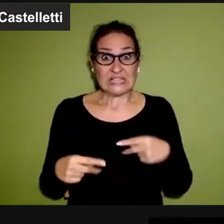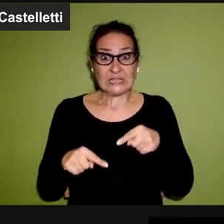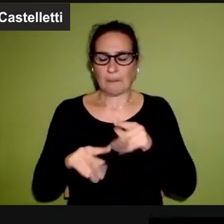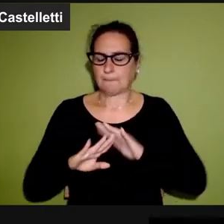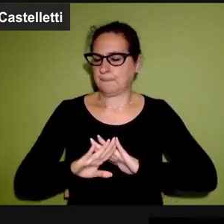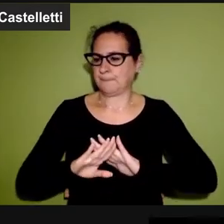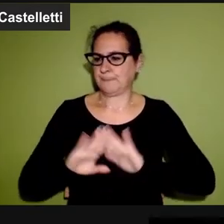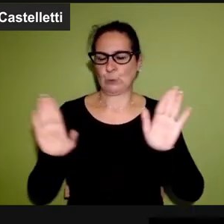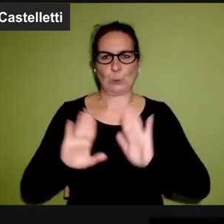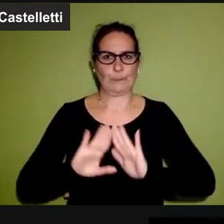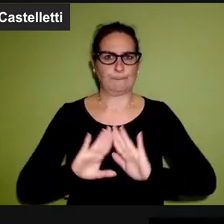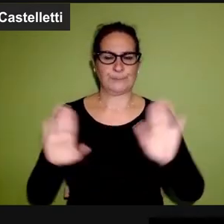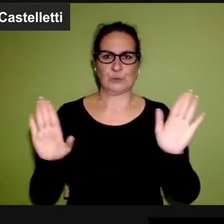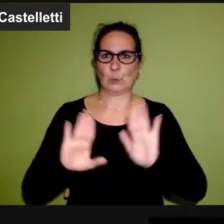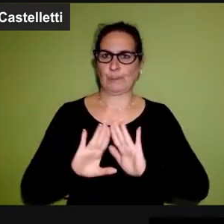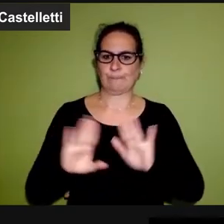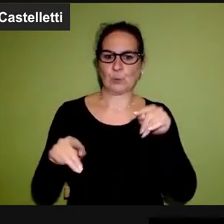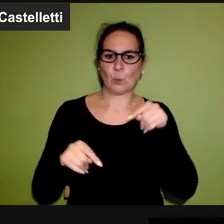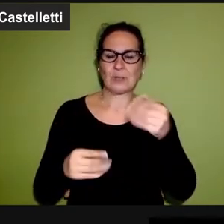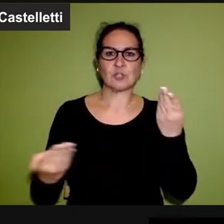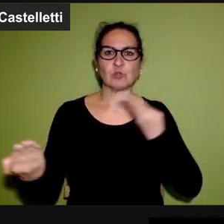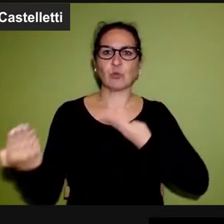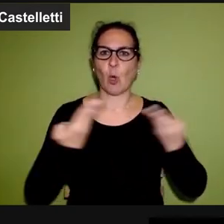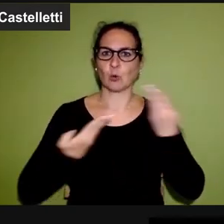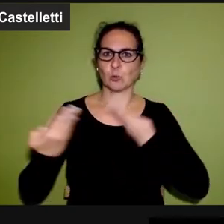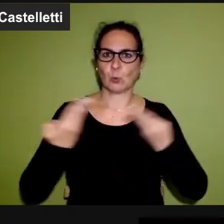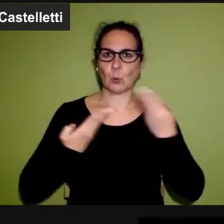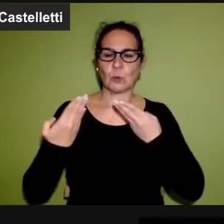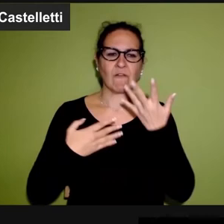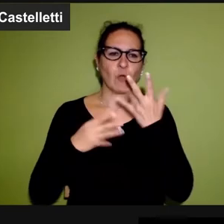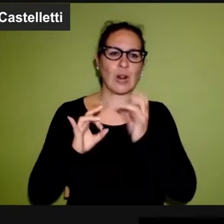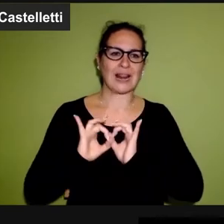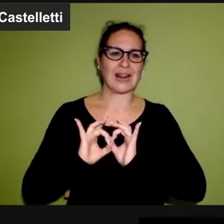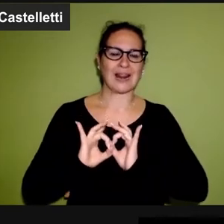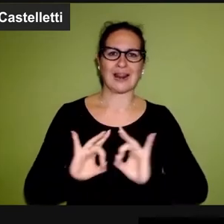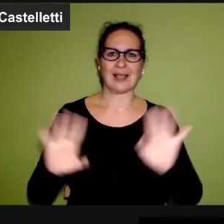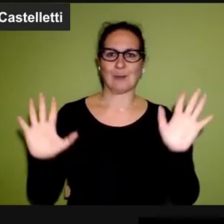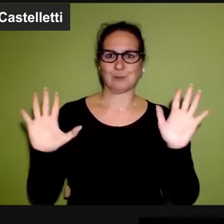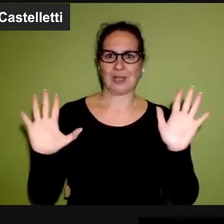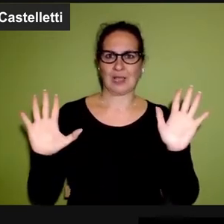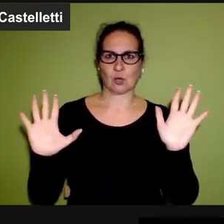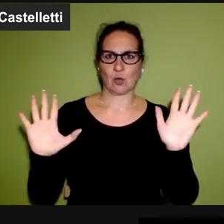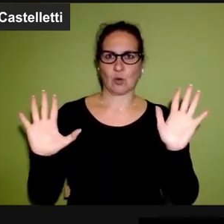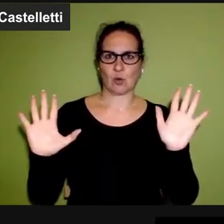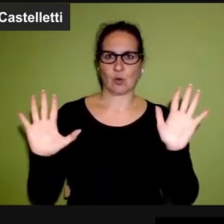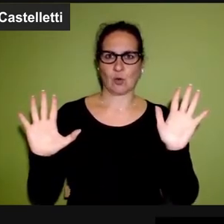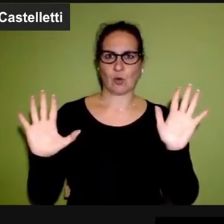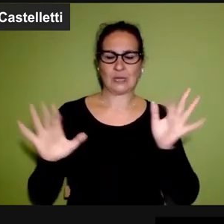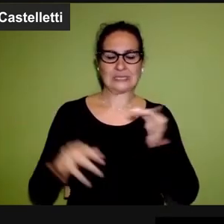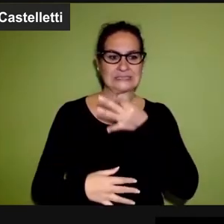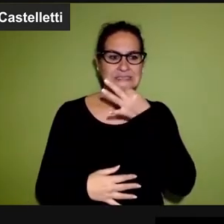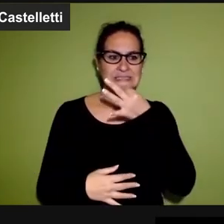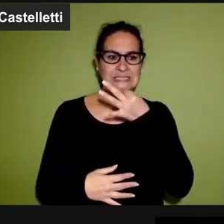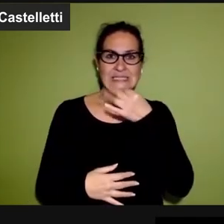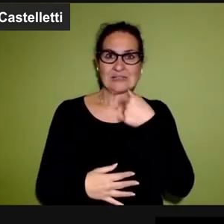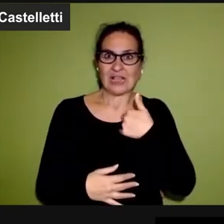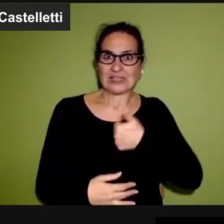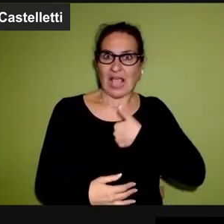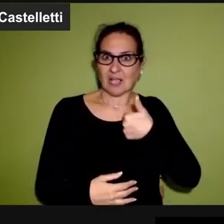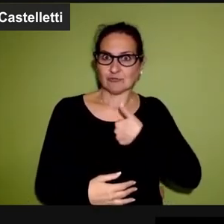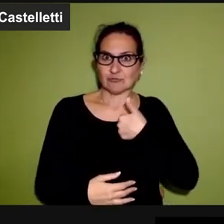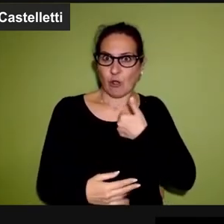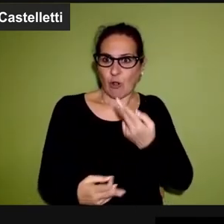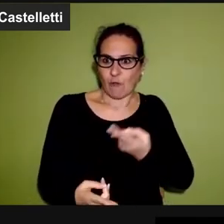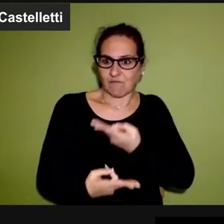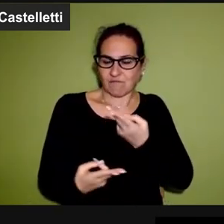la sua una vita, la considera tortura e vuole essere liberato da questa tortura e non è in grado